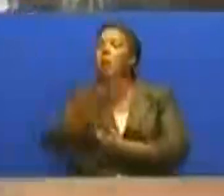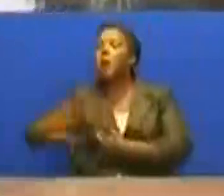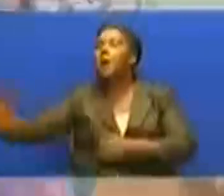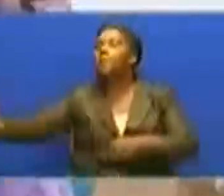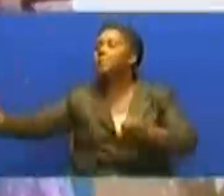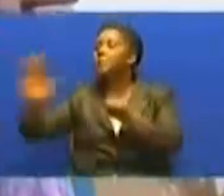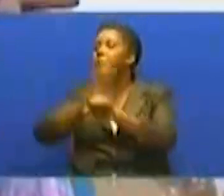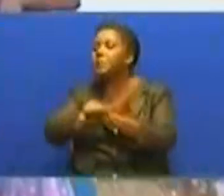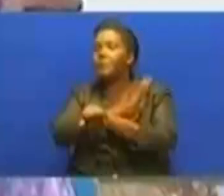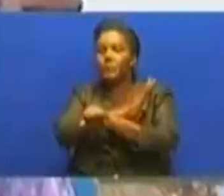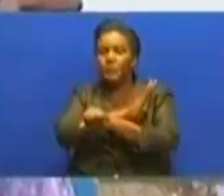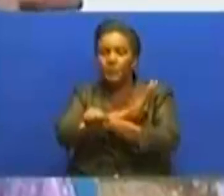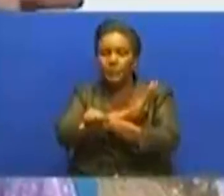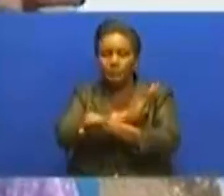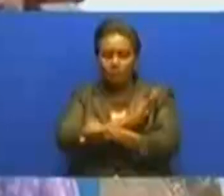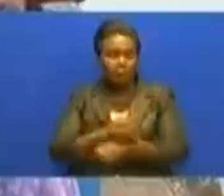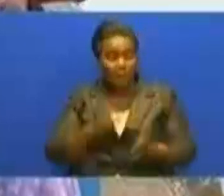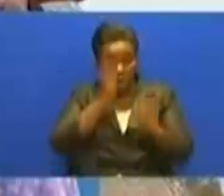kwa naute mbelea bustani hii